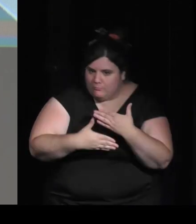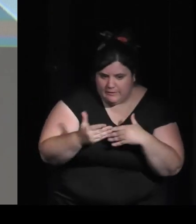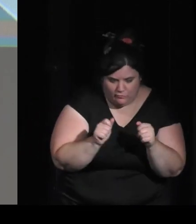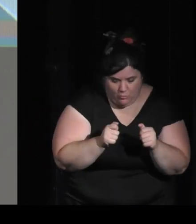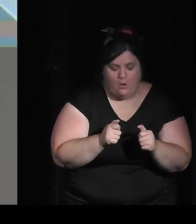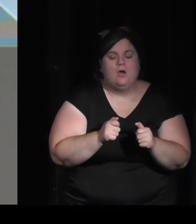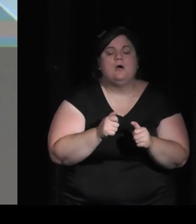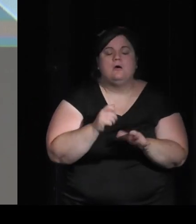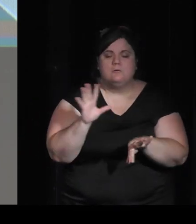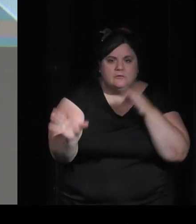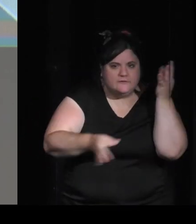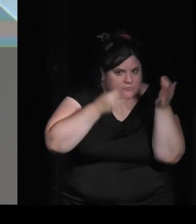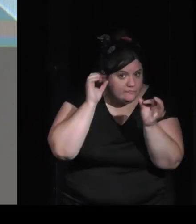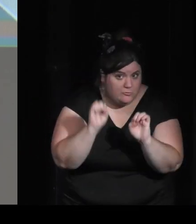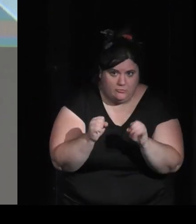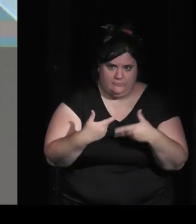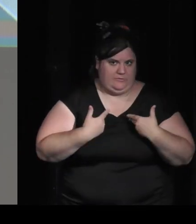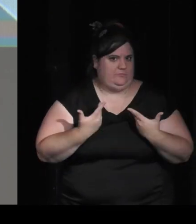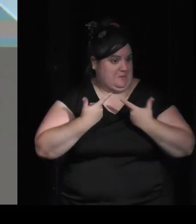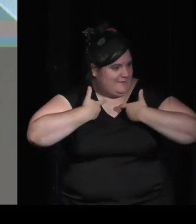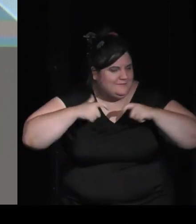vraiment pour la rendre accessible et fun